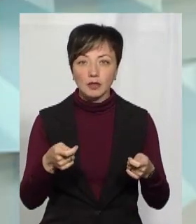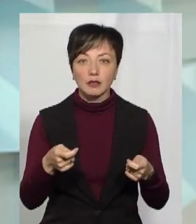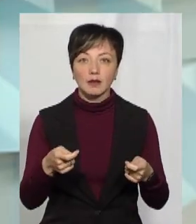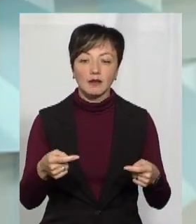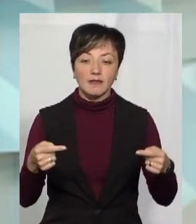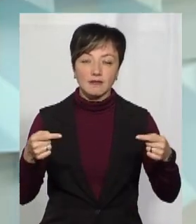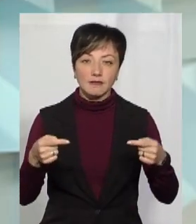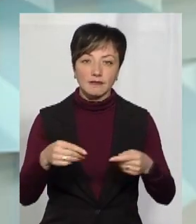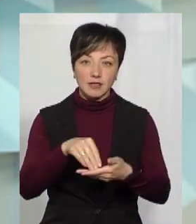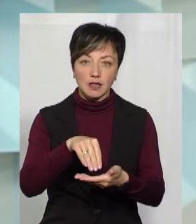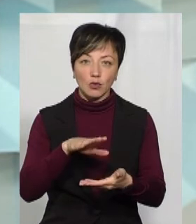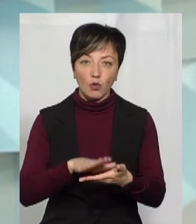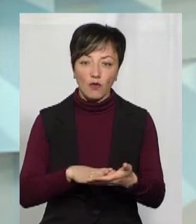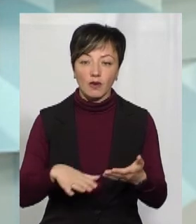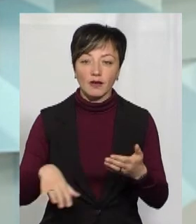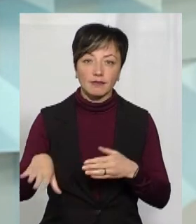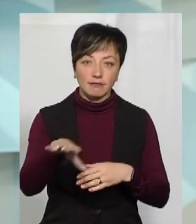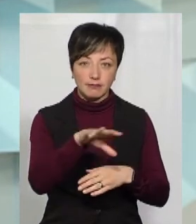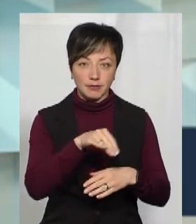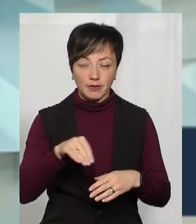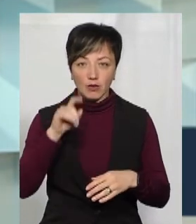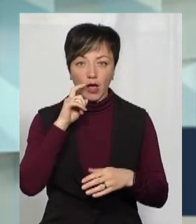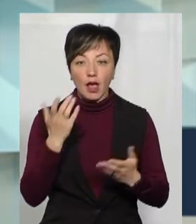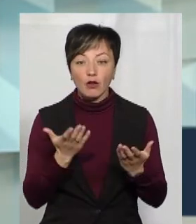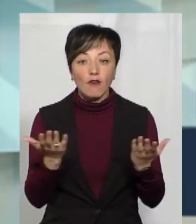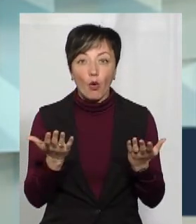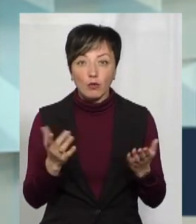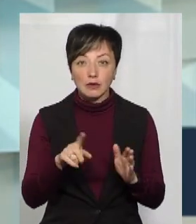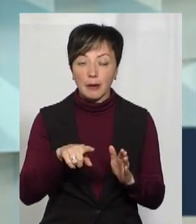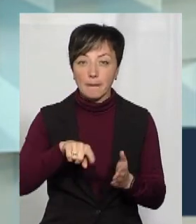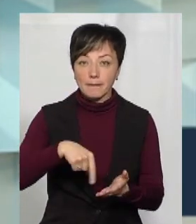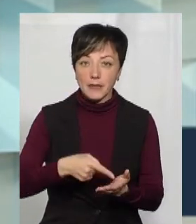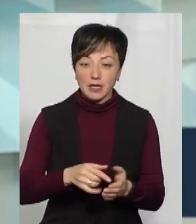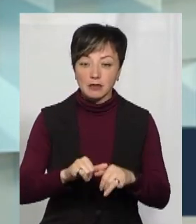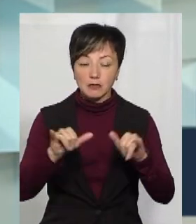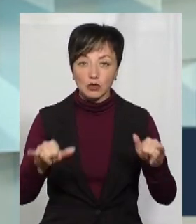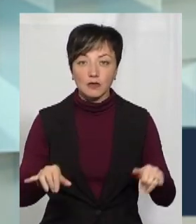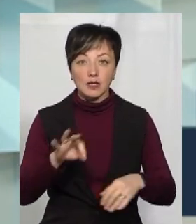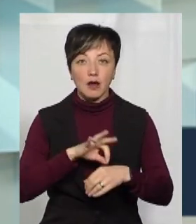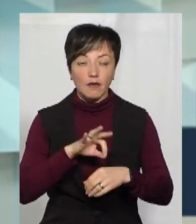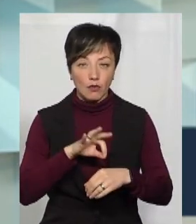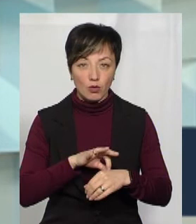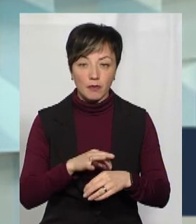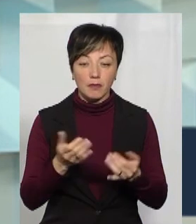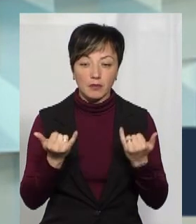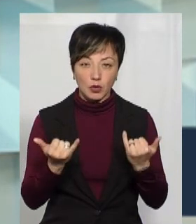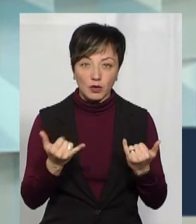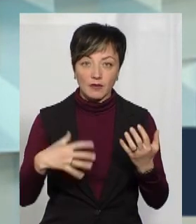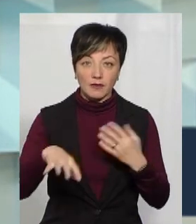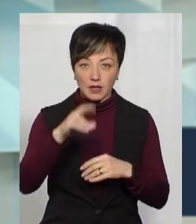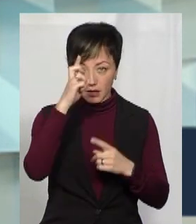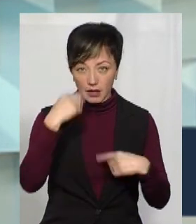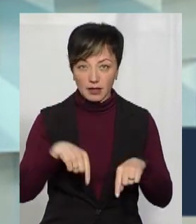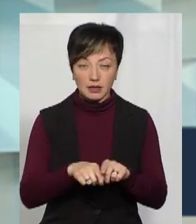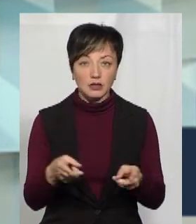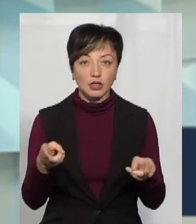правовий режим на всій території країни. Якщо десь в якомусь місті буде збільшуватися захворювання, то ми сьогодні, вся країна